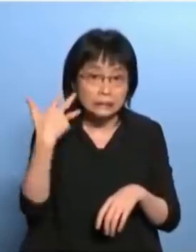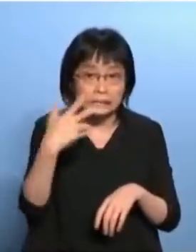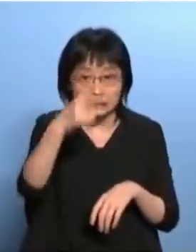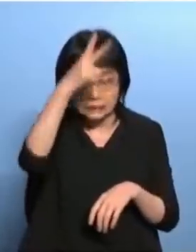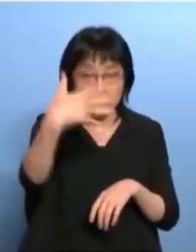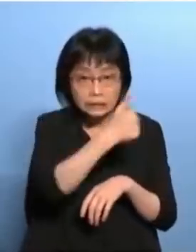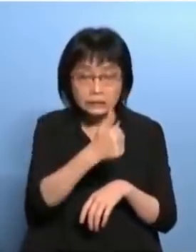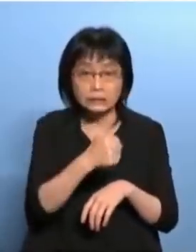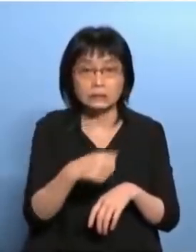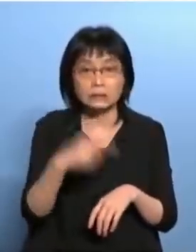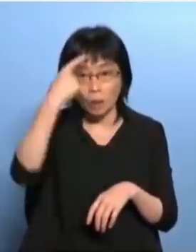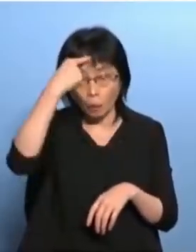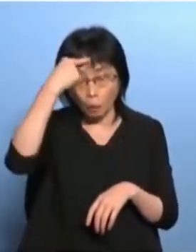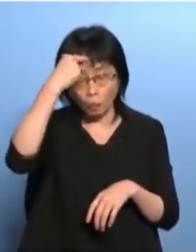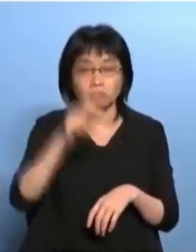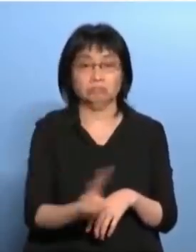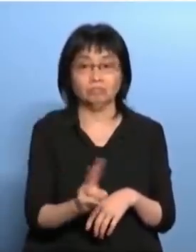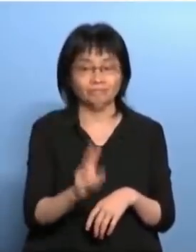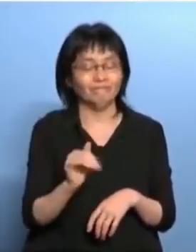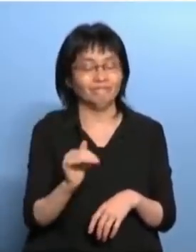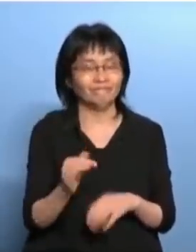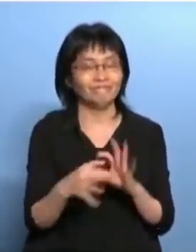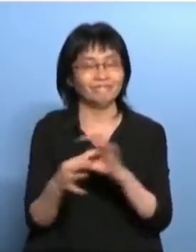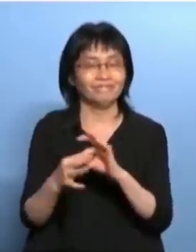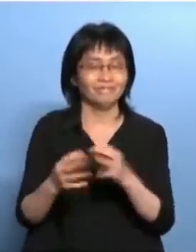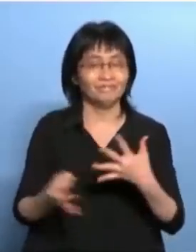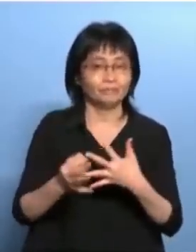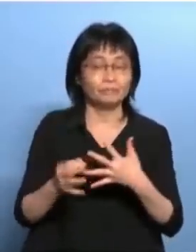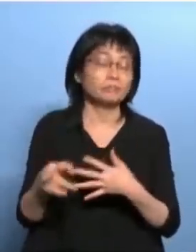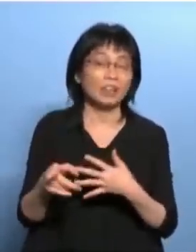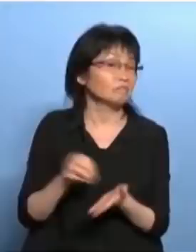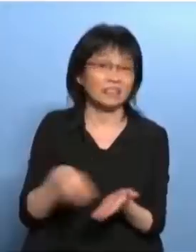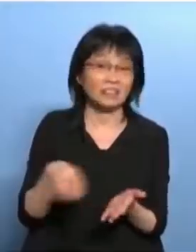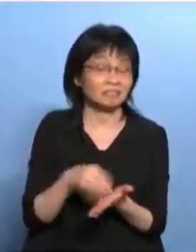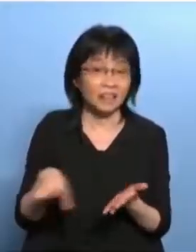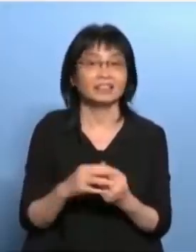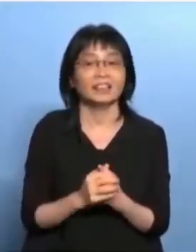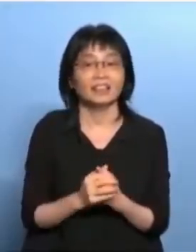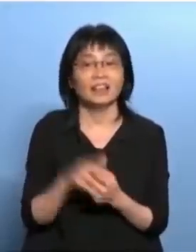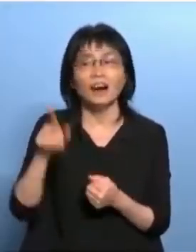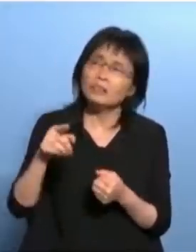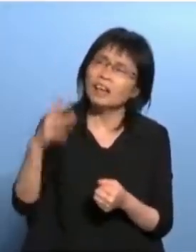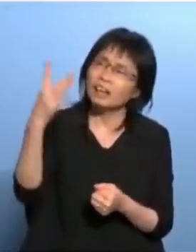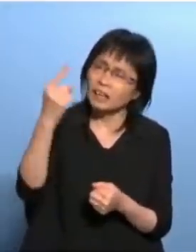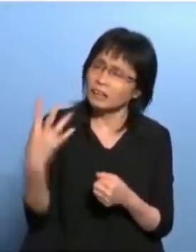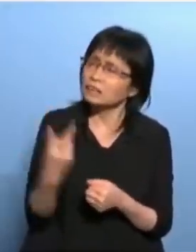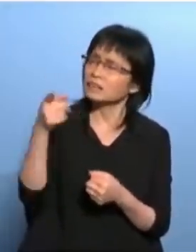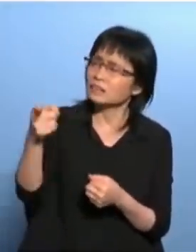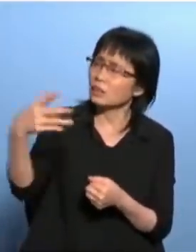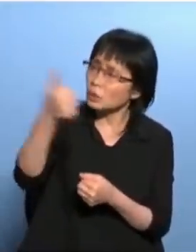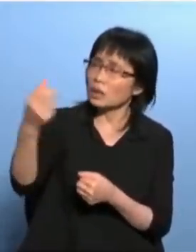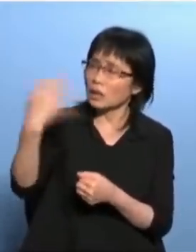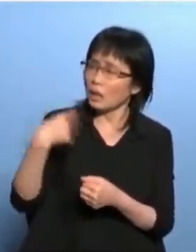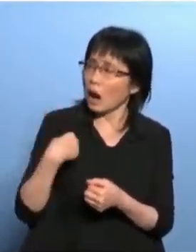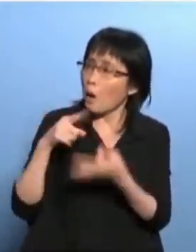到用完即器就是必然的郭榮鏗議員郭家琪郭家琪我已经是第二次了不过